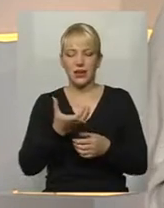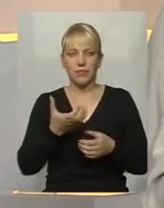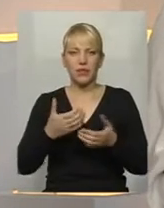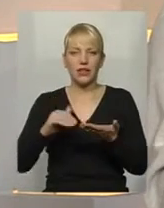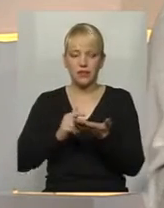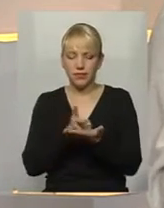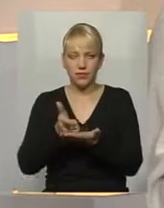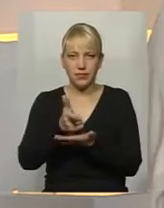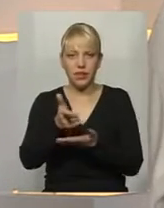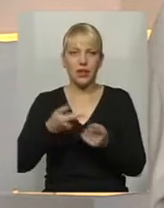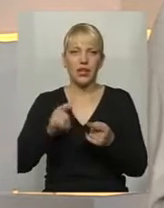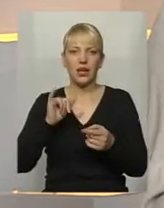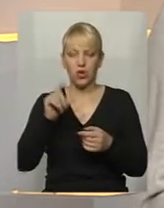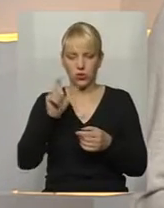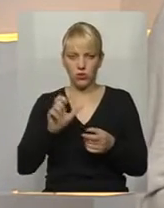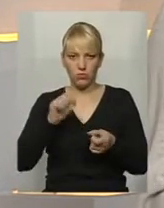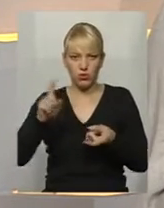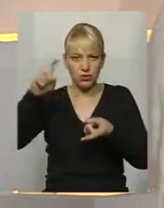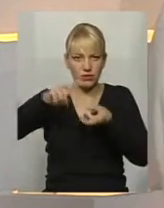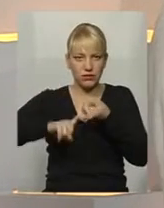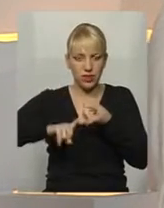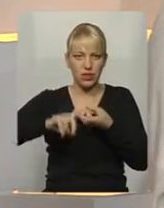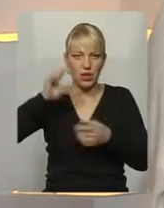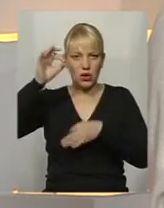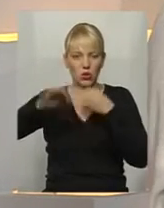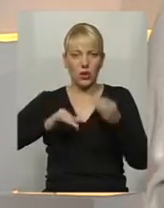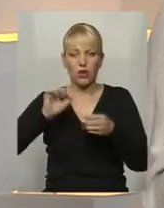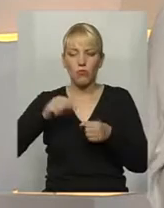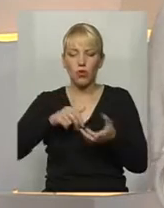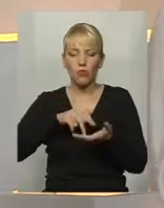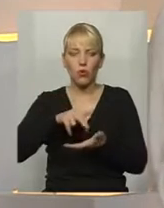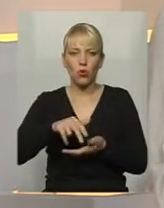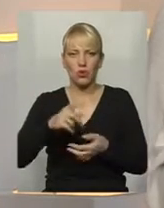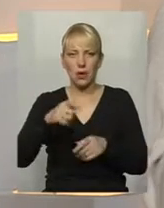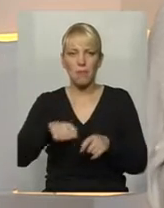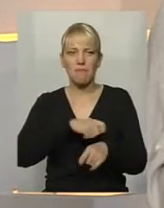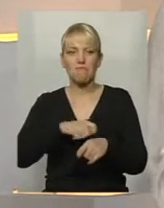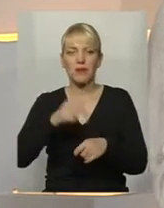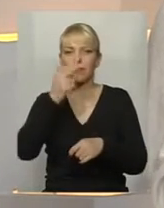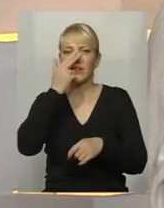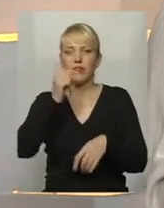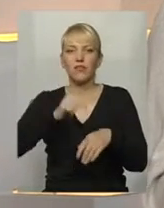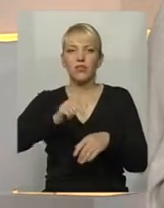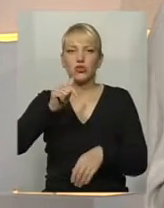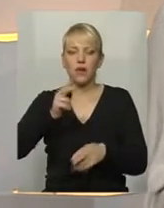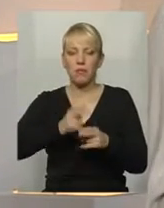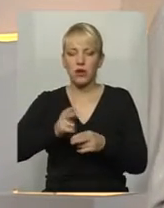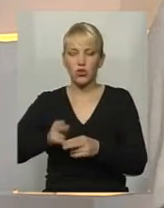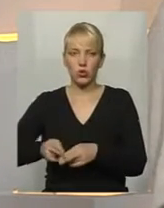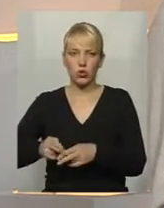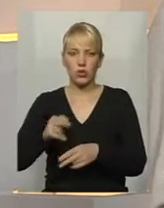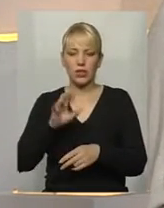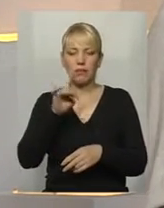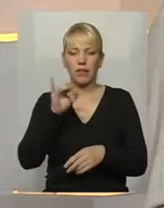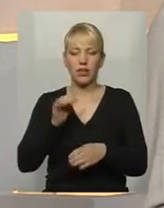набуває певний досвід. Вона може орієнтуватися до метра проходити. Вона бачить, відчуває перешкоди при допомозі